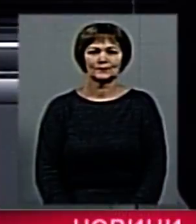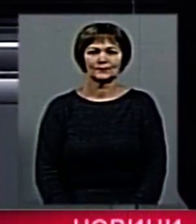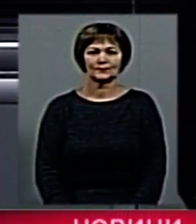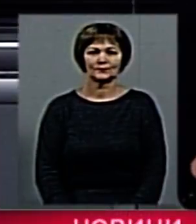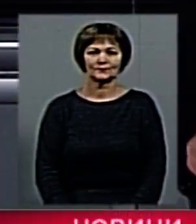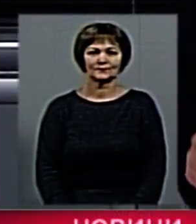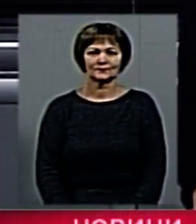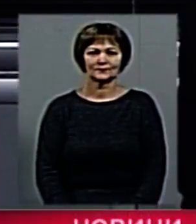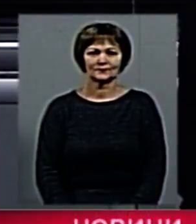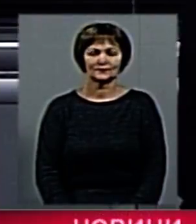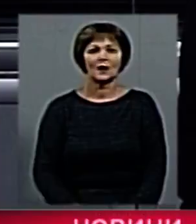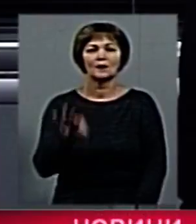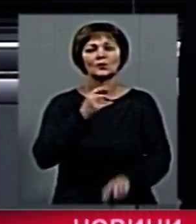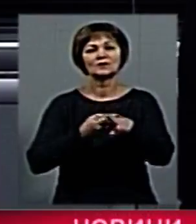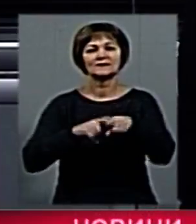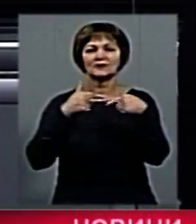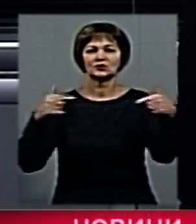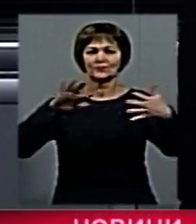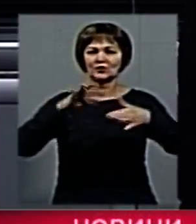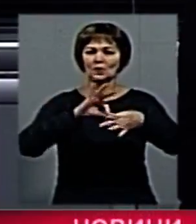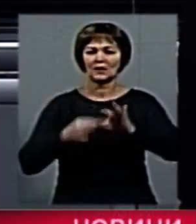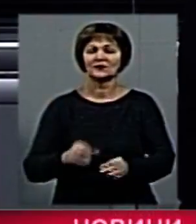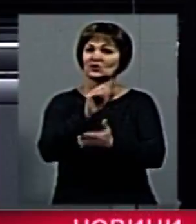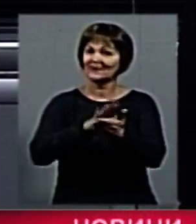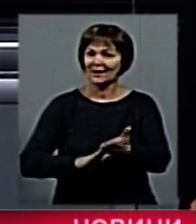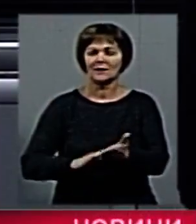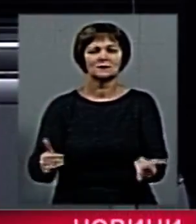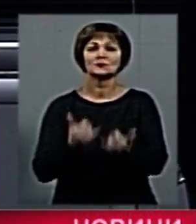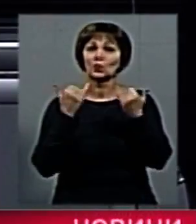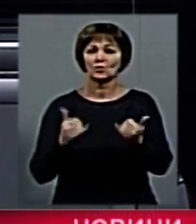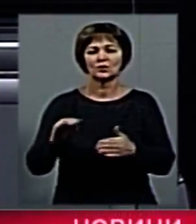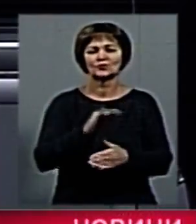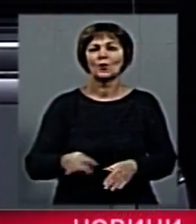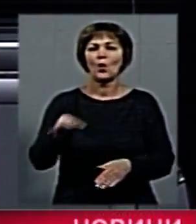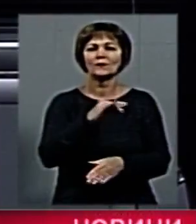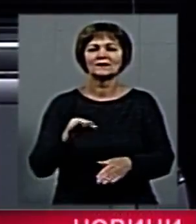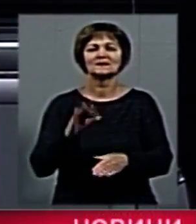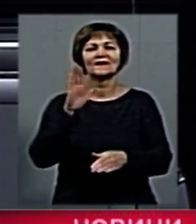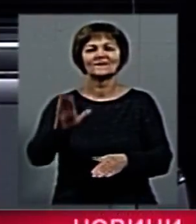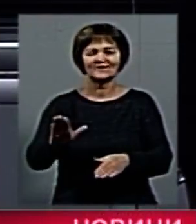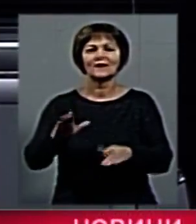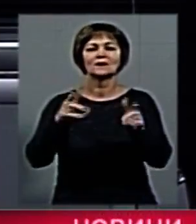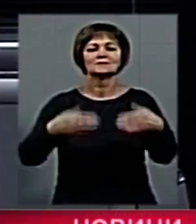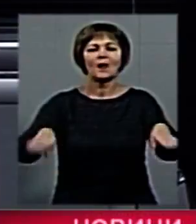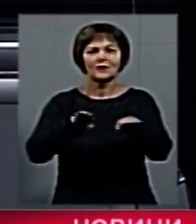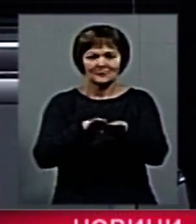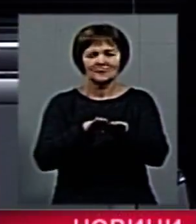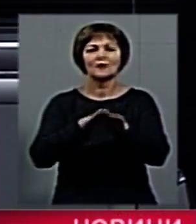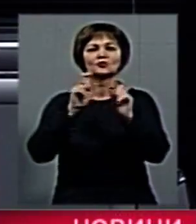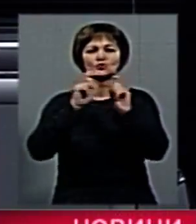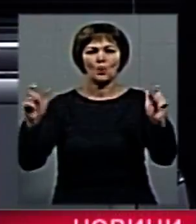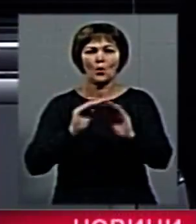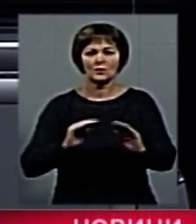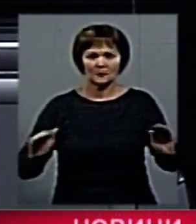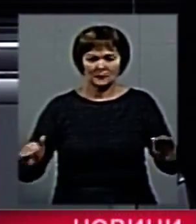Музика Про ці та інші події докладніше далі. Відсьогодні в Житомирській області окремі навчальні заклади закриваються на